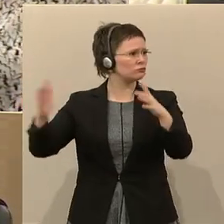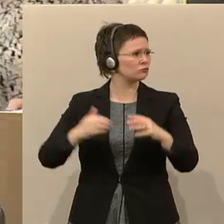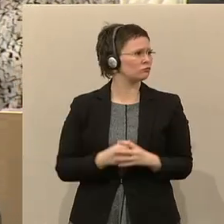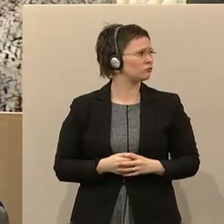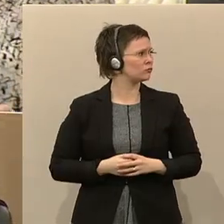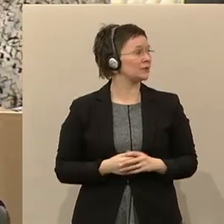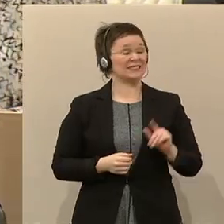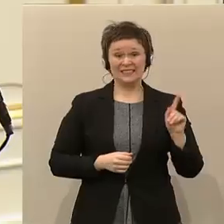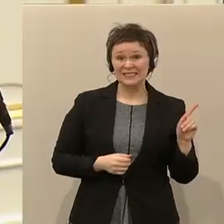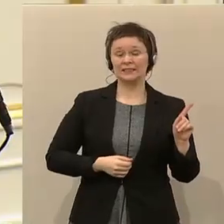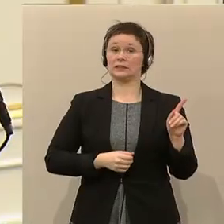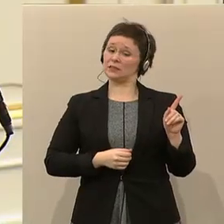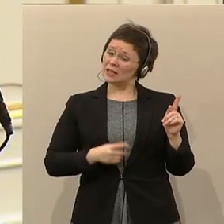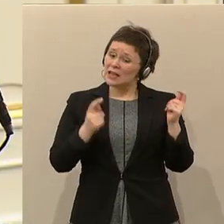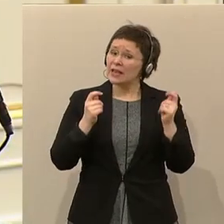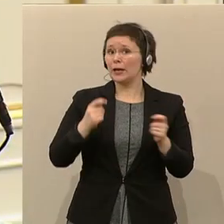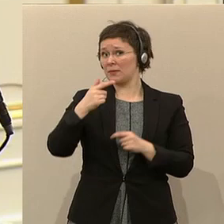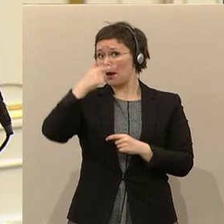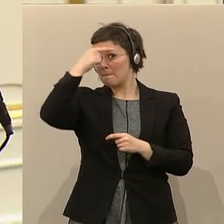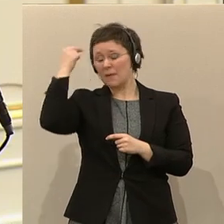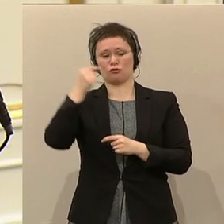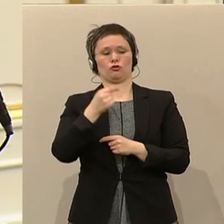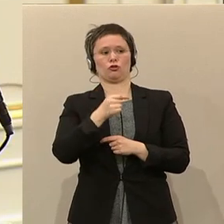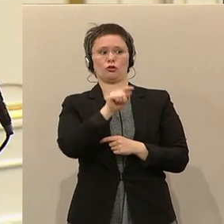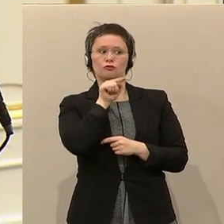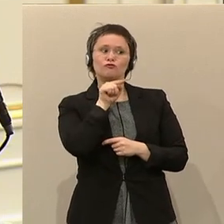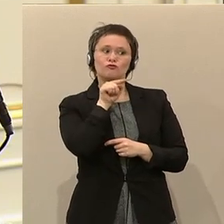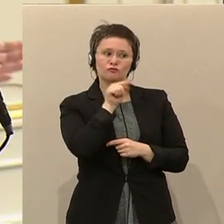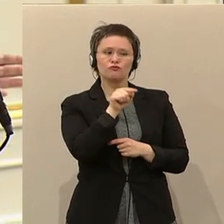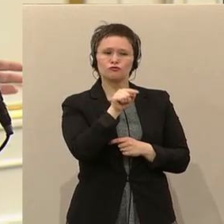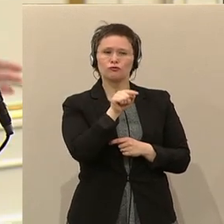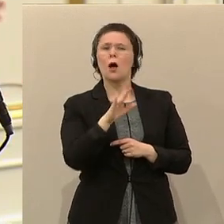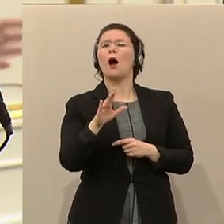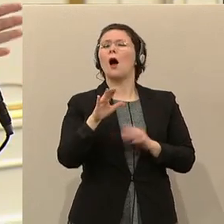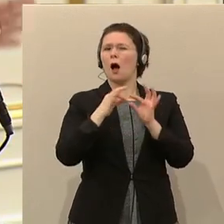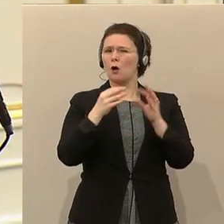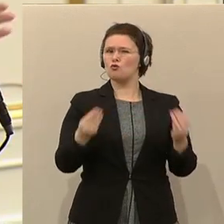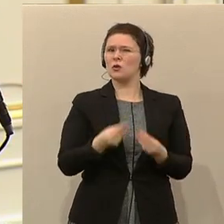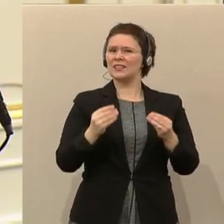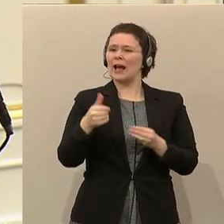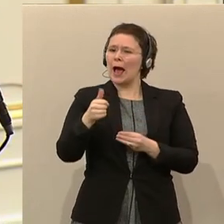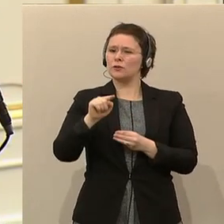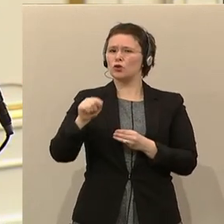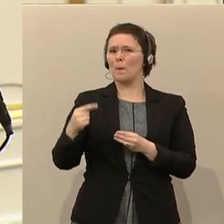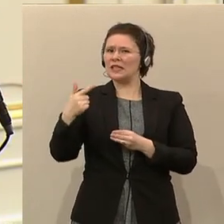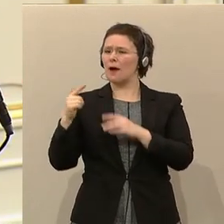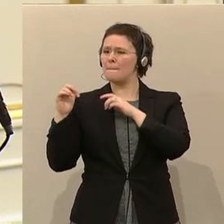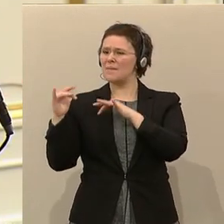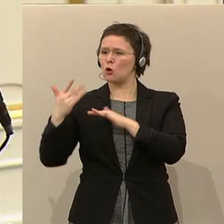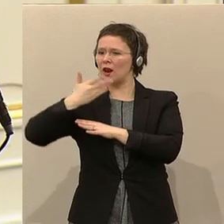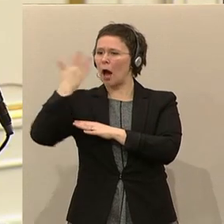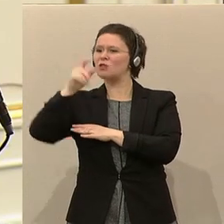Da gibt es Menschen, die sehen einen Zusammenhang mit den 1,3 Millionen Ausländern, die in Österreich leben. Konkret mit den Migranten, die Sie aus den